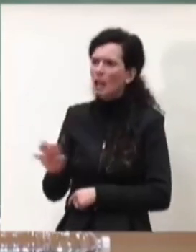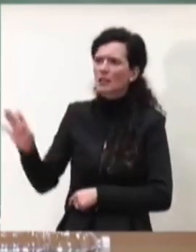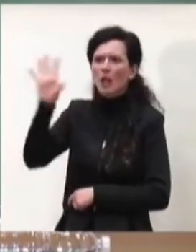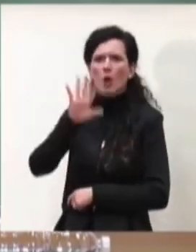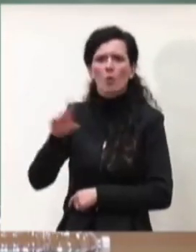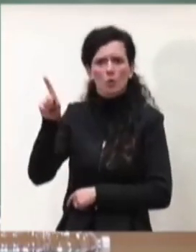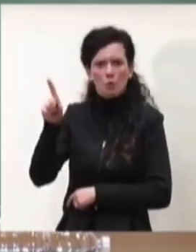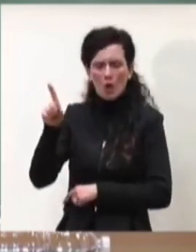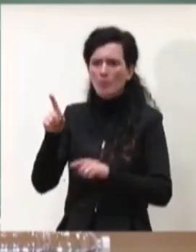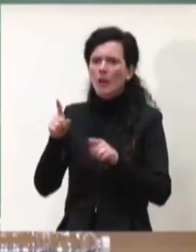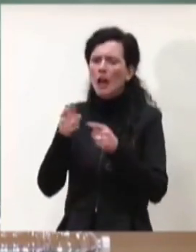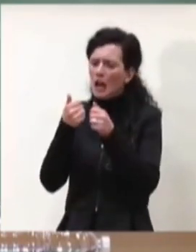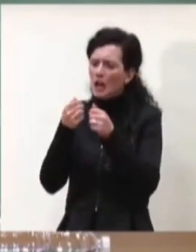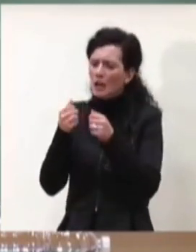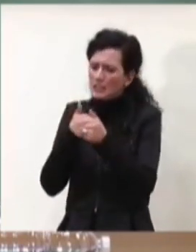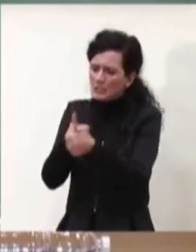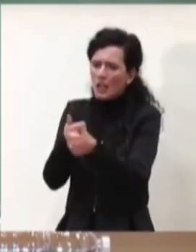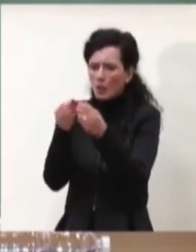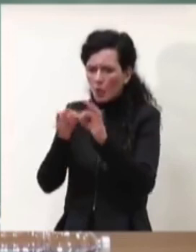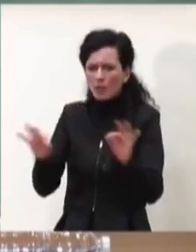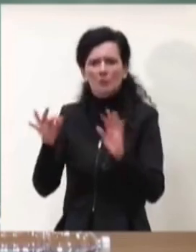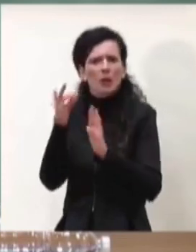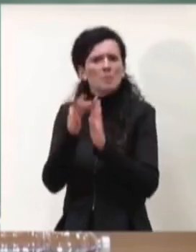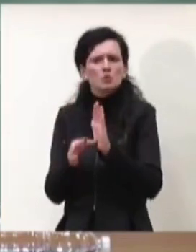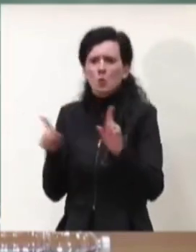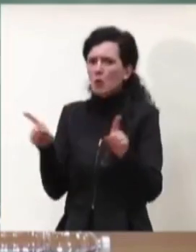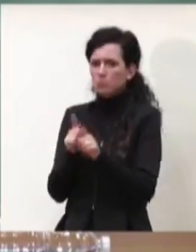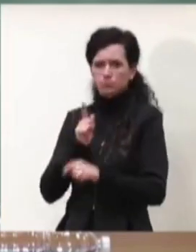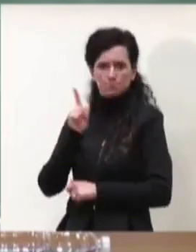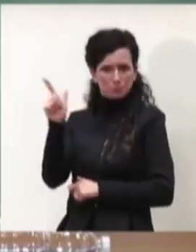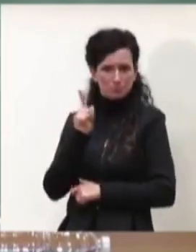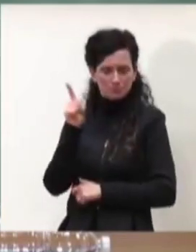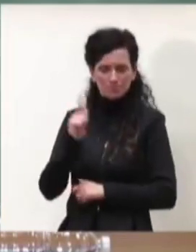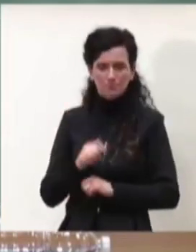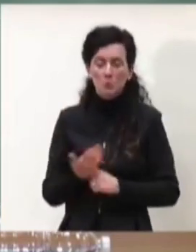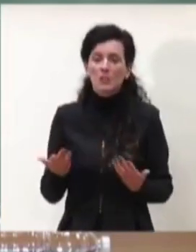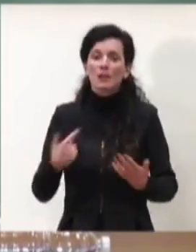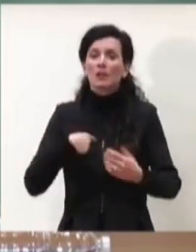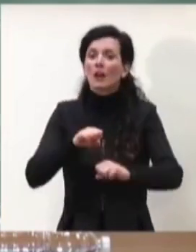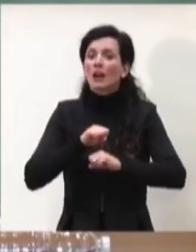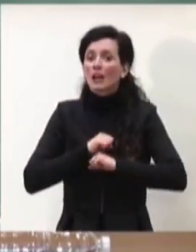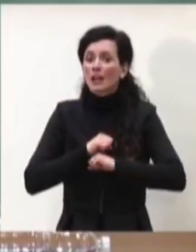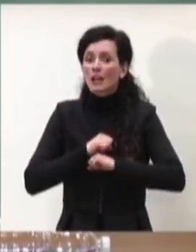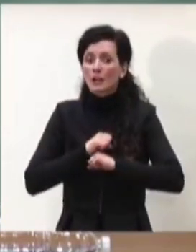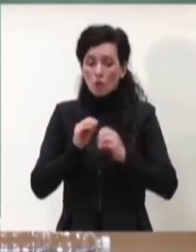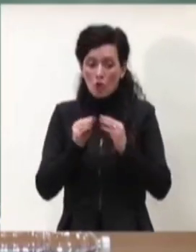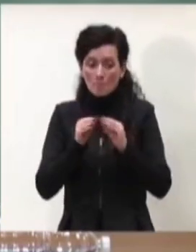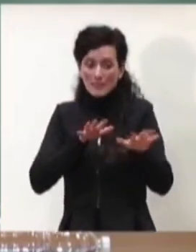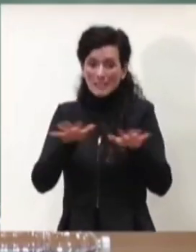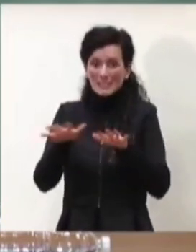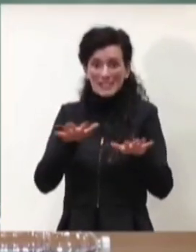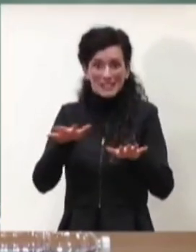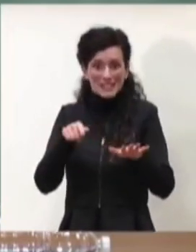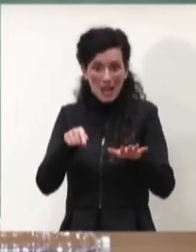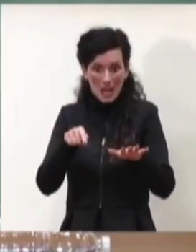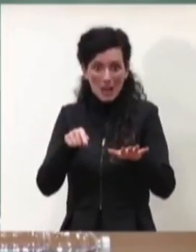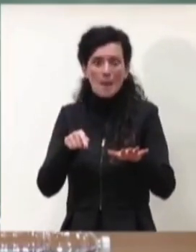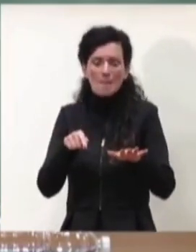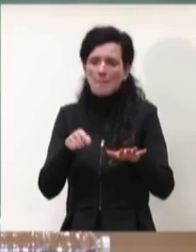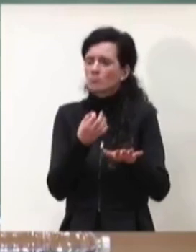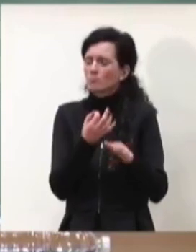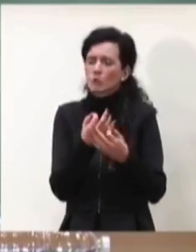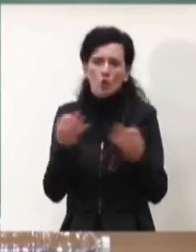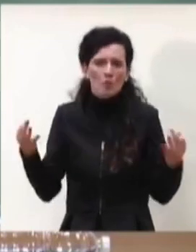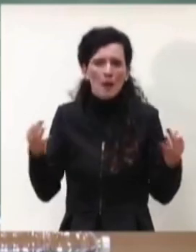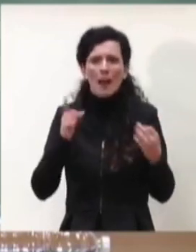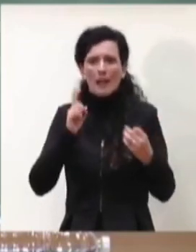diversificate rispetto alle nostre. Quindi io credo che il sistema, che come tutti i sistemi ovviamente deve crescere, deve svilupparsi